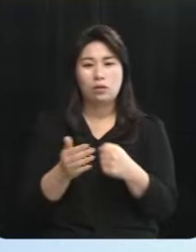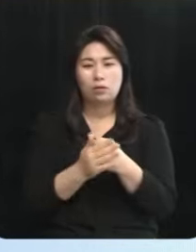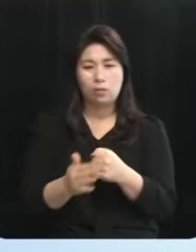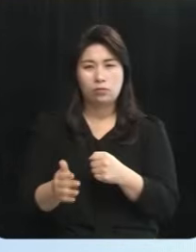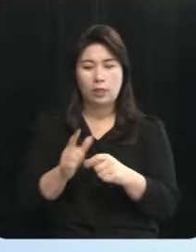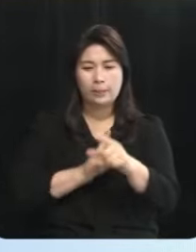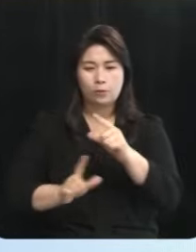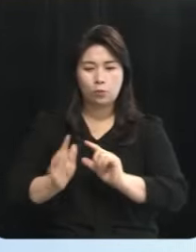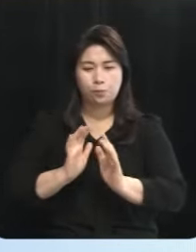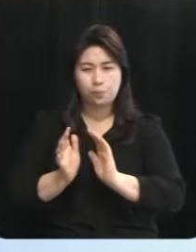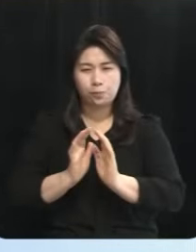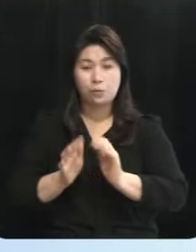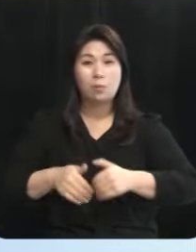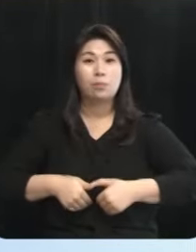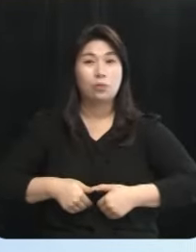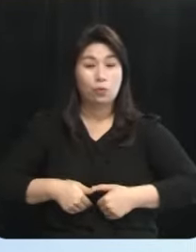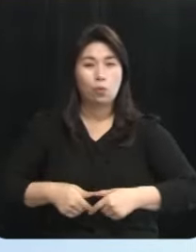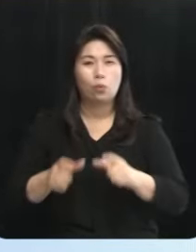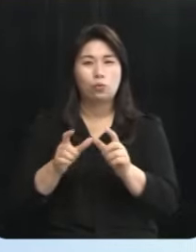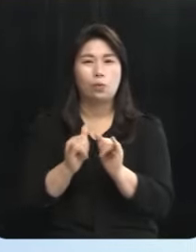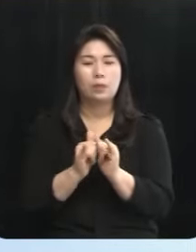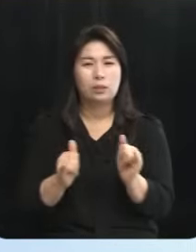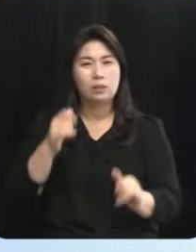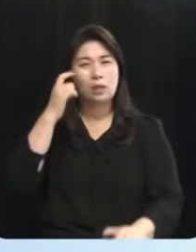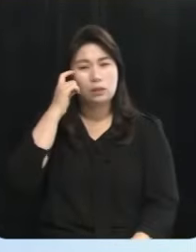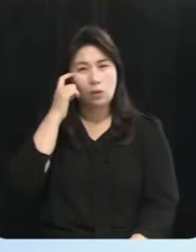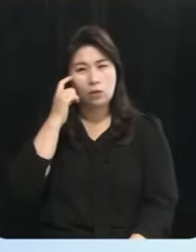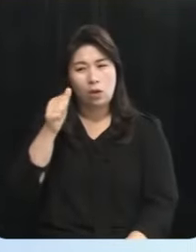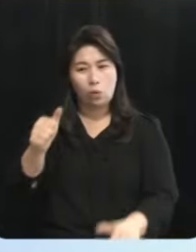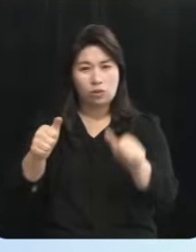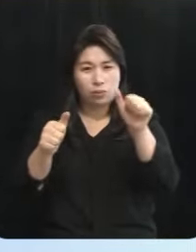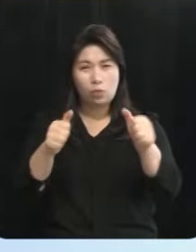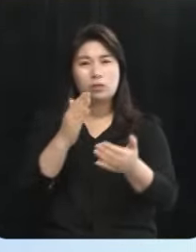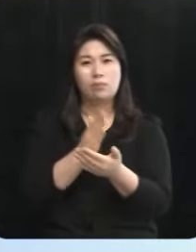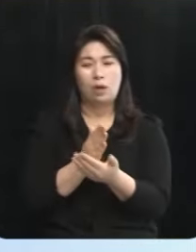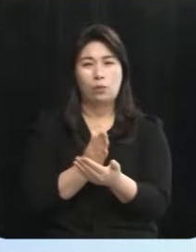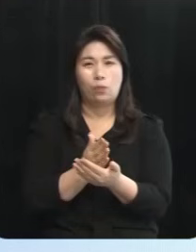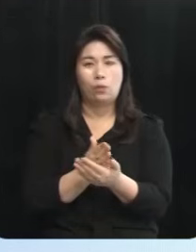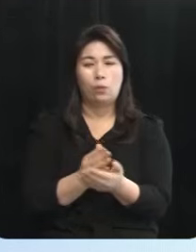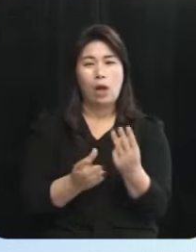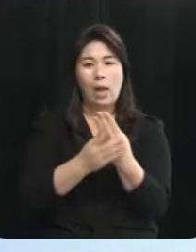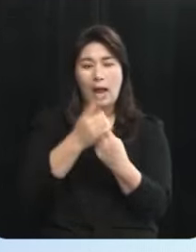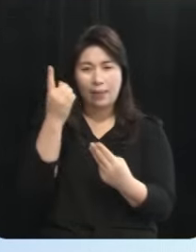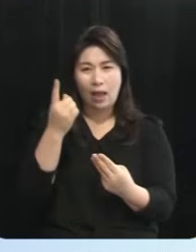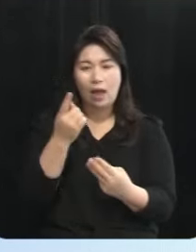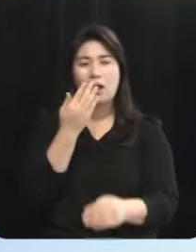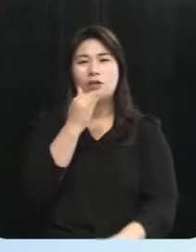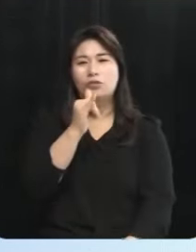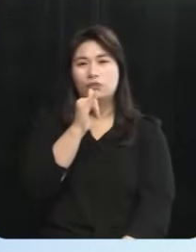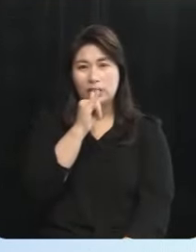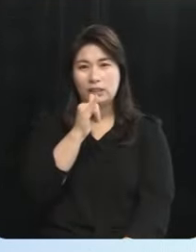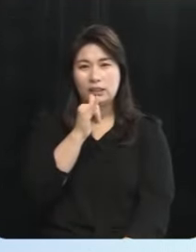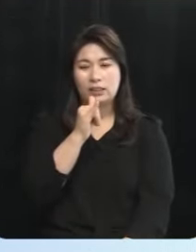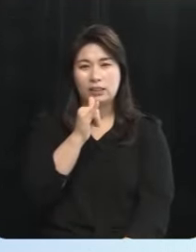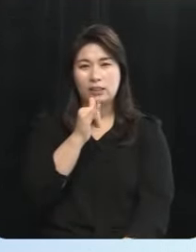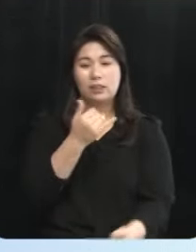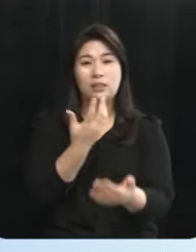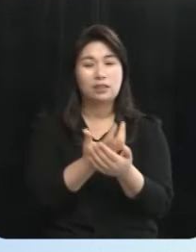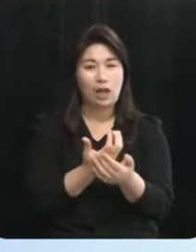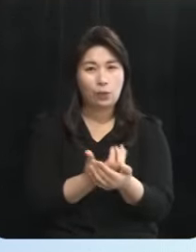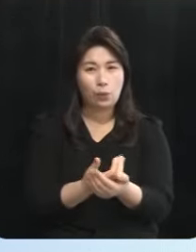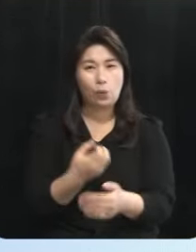논의를 통해 도민들의 의견이 한쪽으로 모여질 수 있도록 신도 있는 자료와